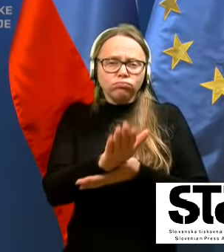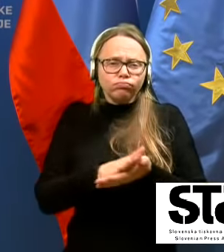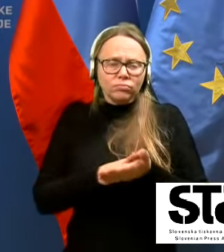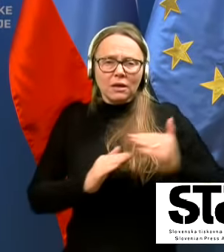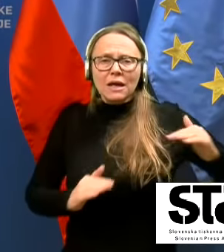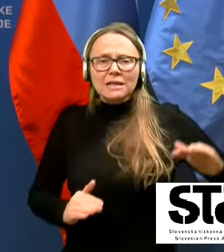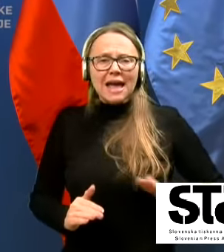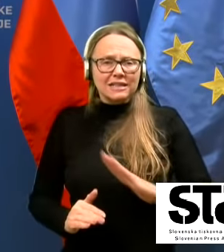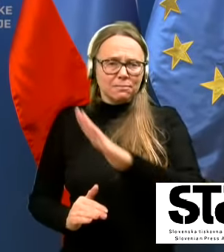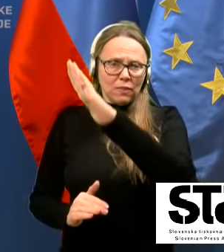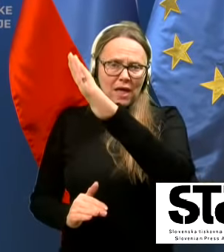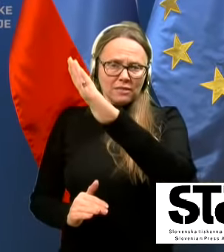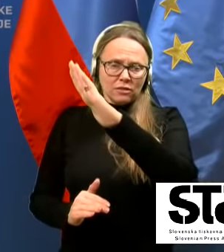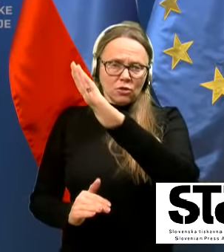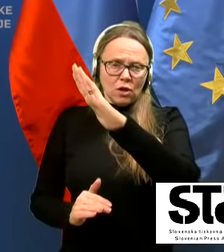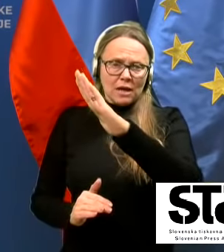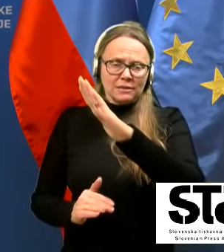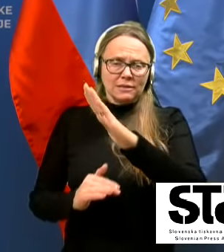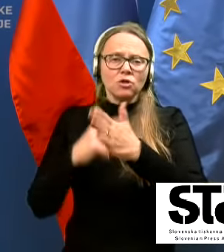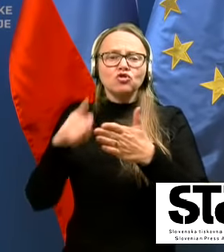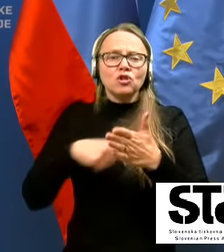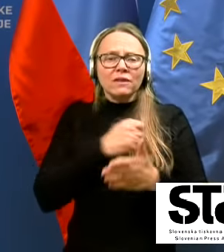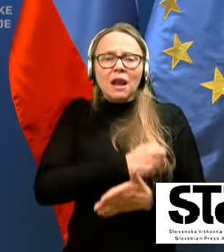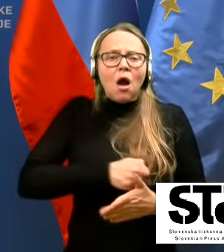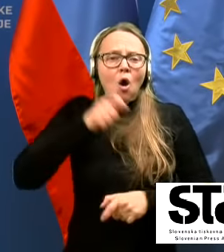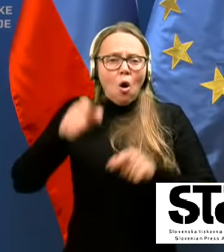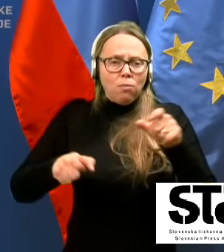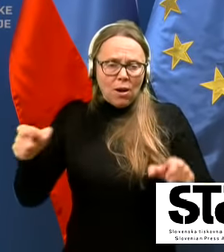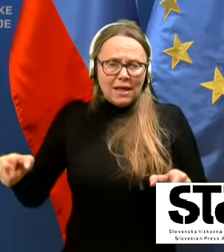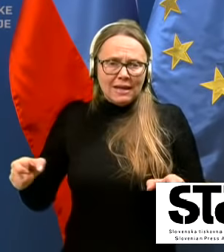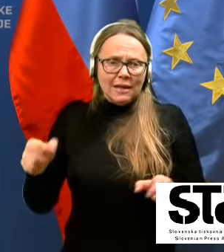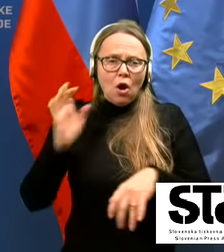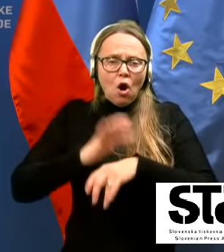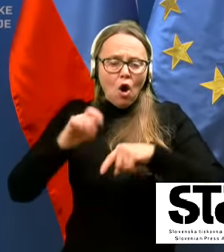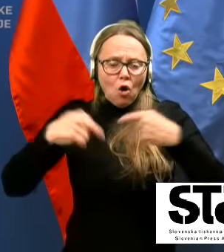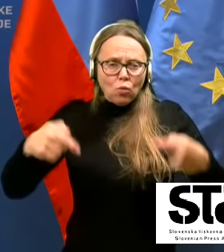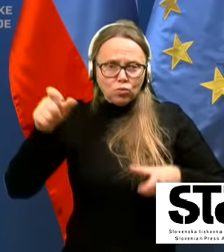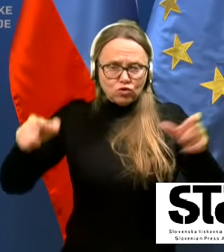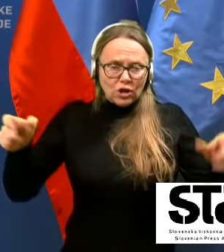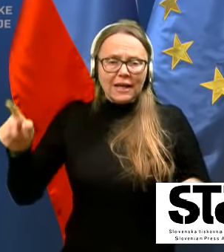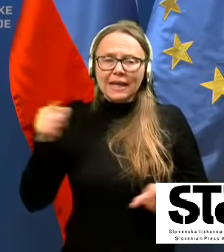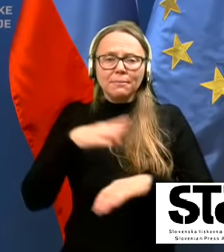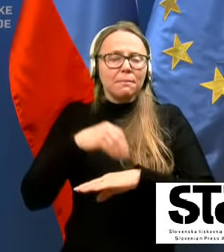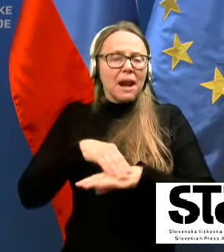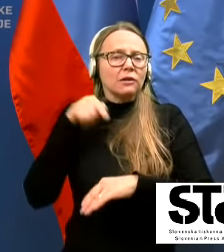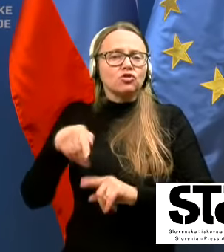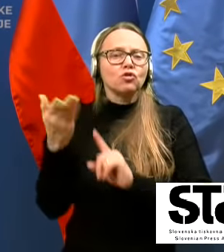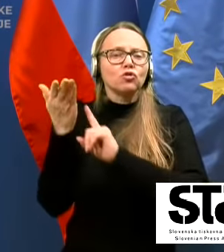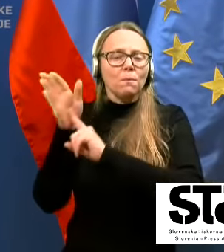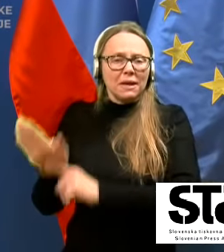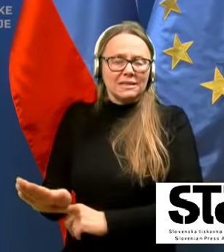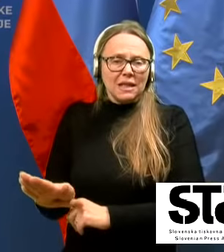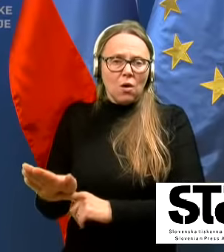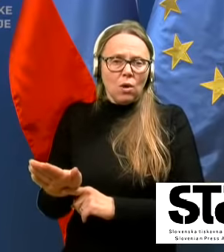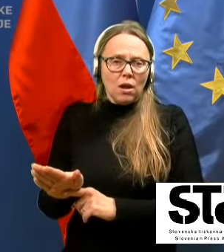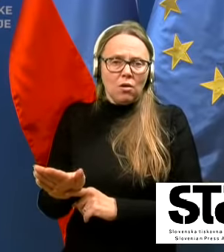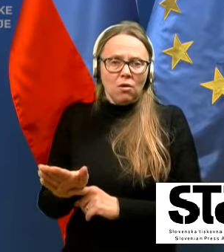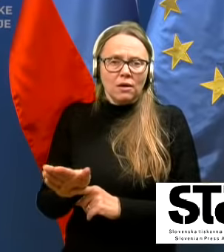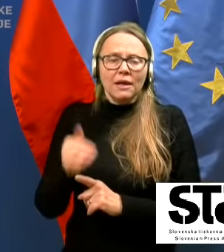eksponentno rast število obolelih in okuženih in bi praktično to predstavljalo dejansko